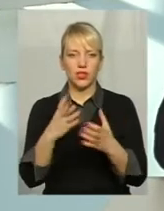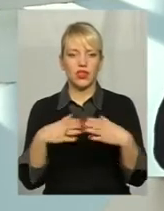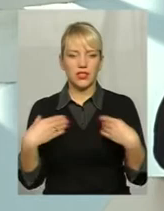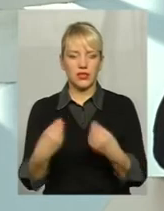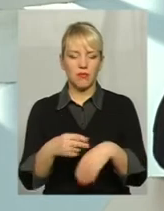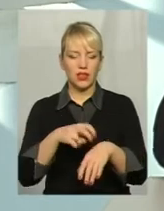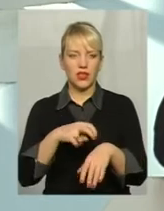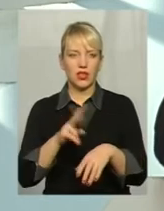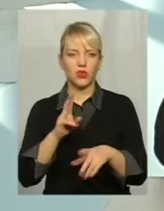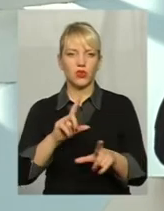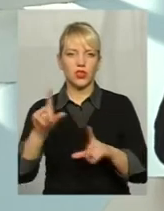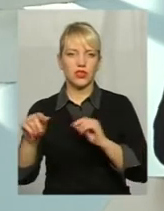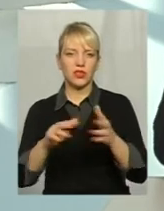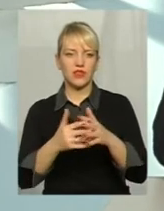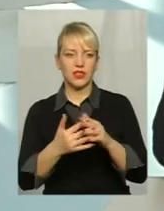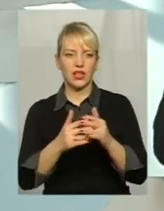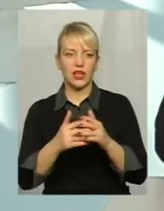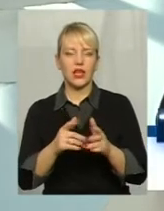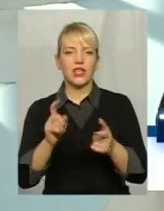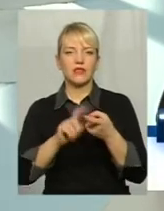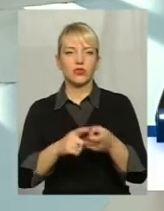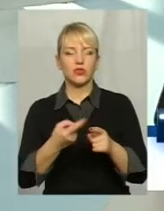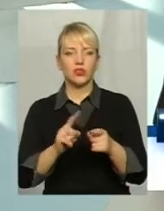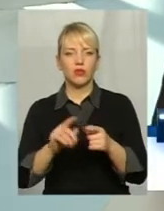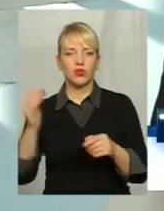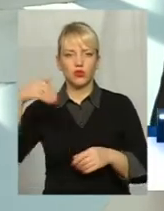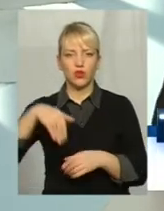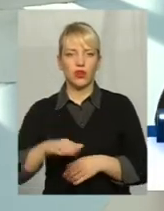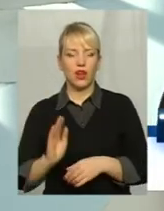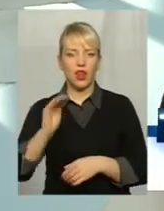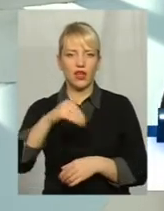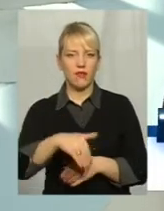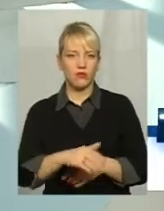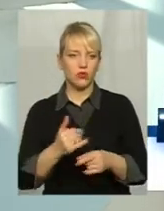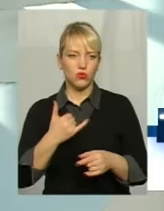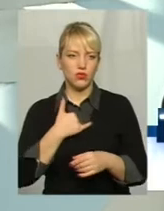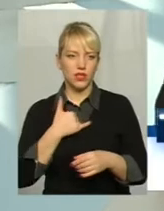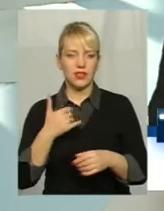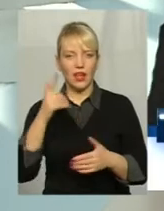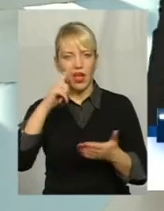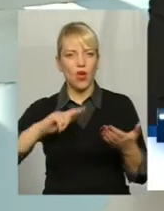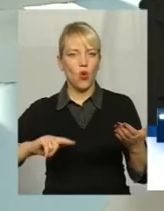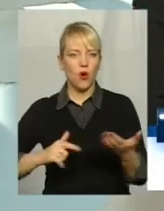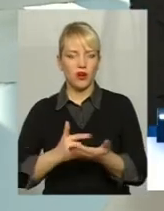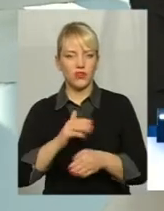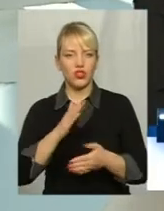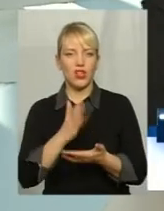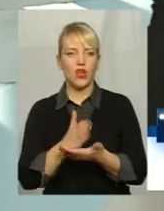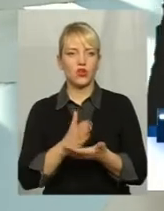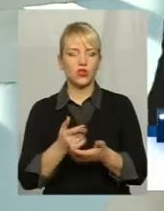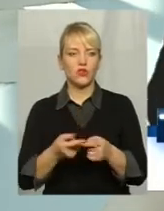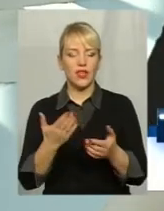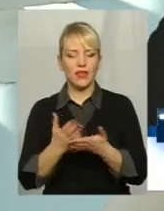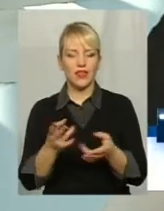лікарів, виїжджають в населені пункти В зв'язку з тим, що рельєф нас трошки, як кажуть, географічне розташування Є